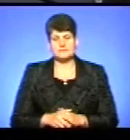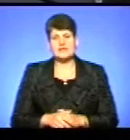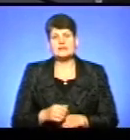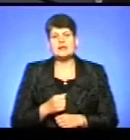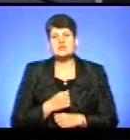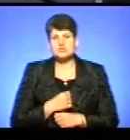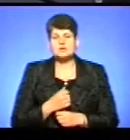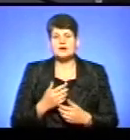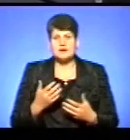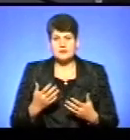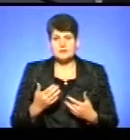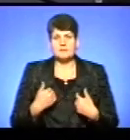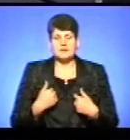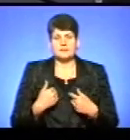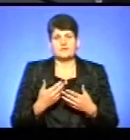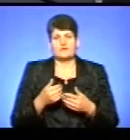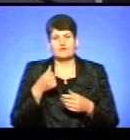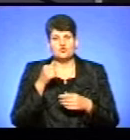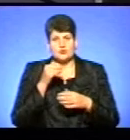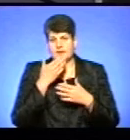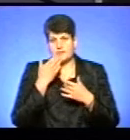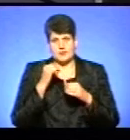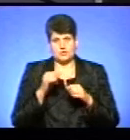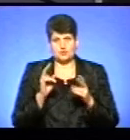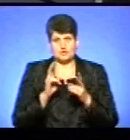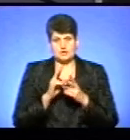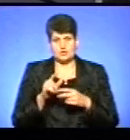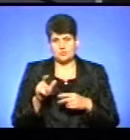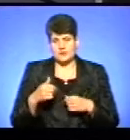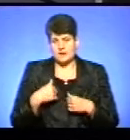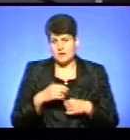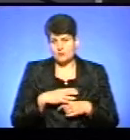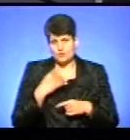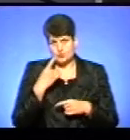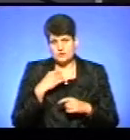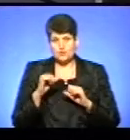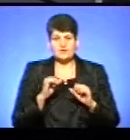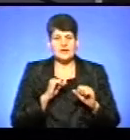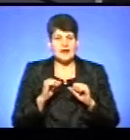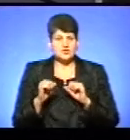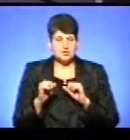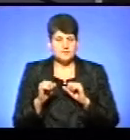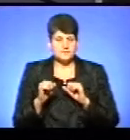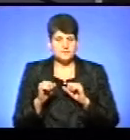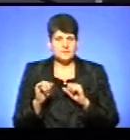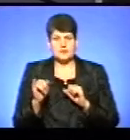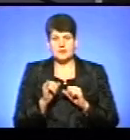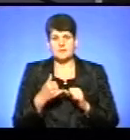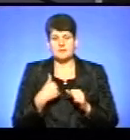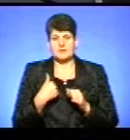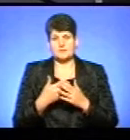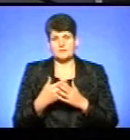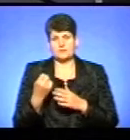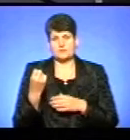жаль, ми вчора не мали можливості зустрітися людьми в зв'язку з тим, що я був особисто в відрядженні. І ми біля